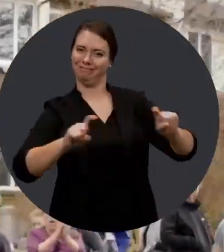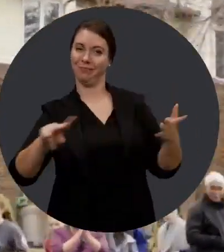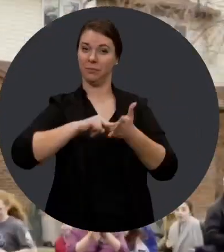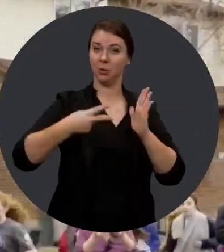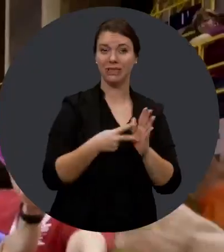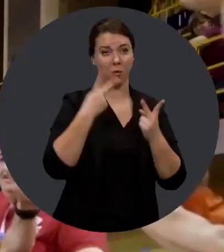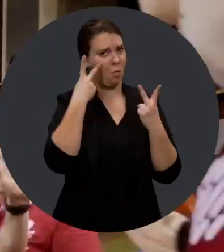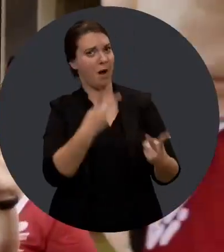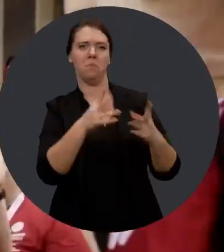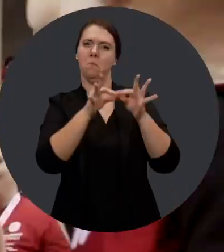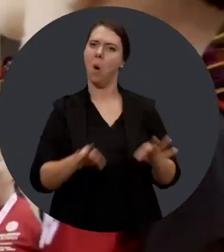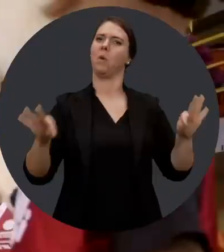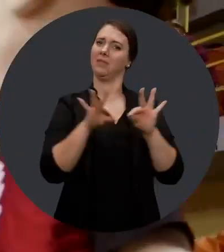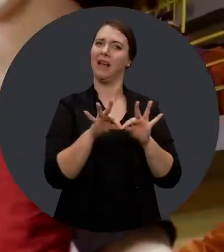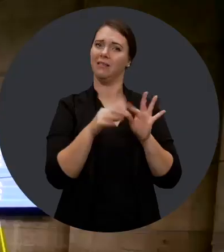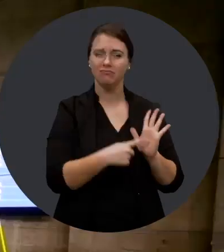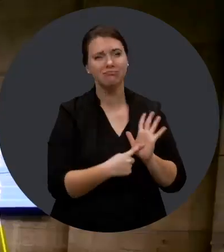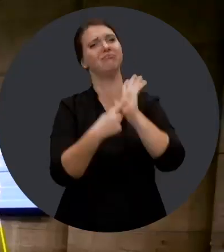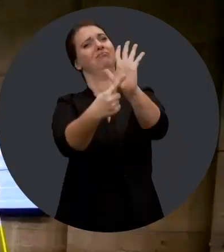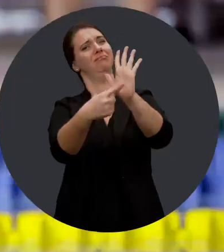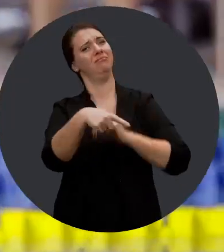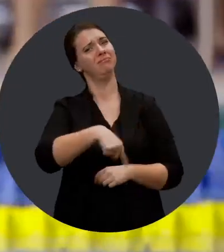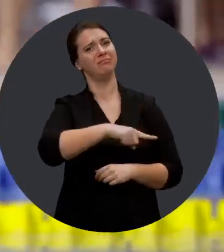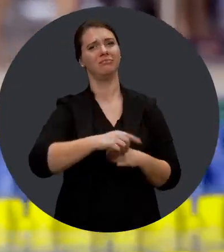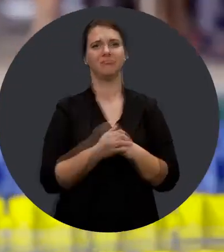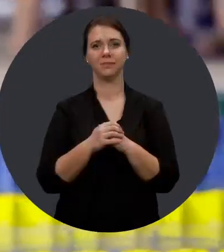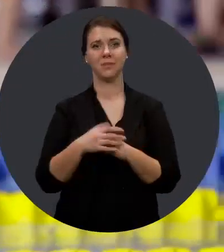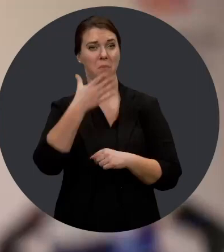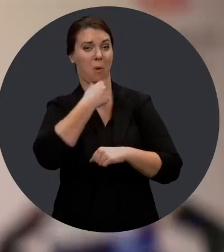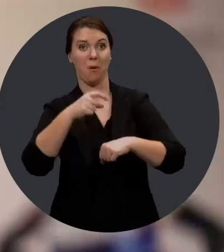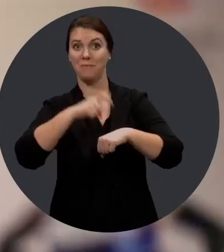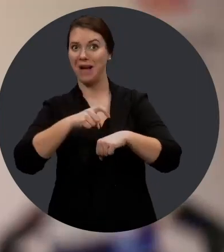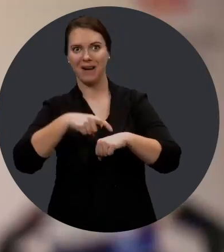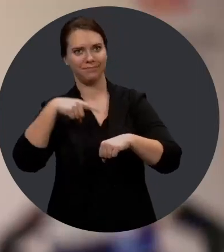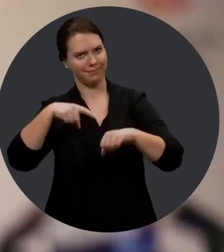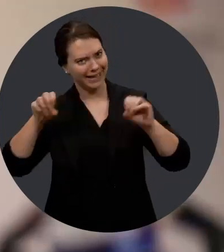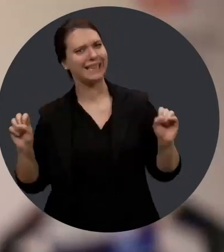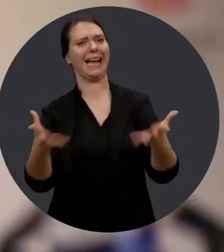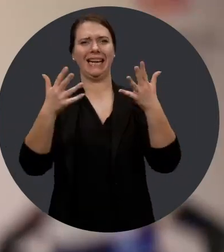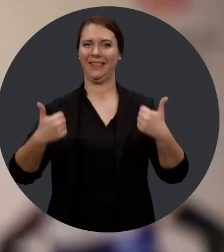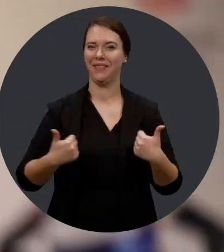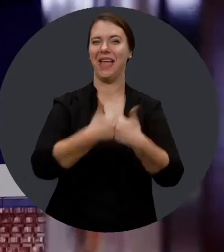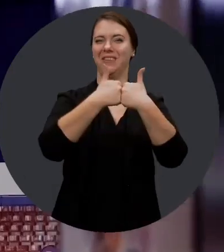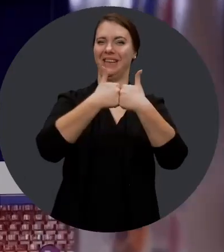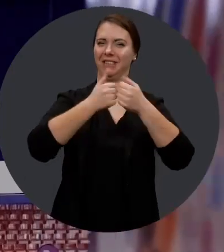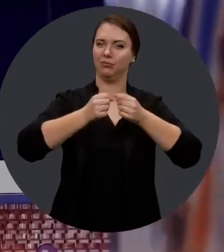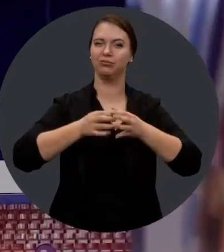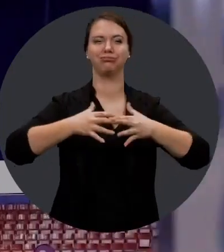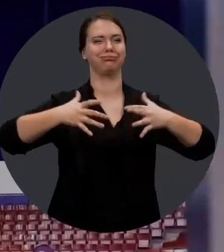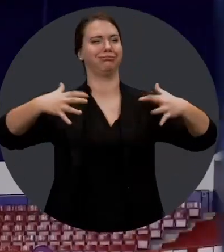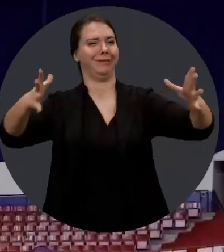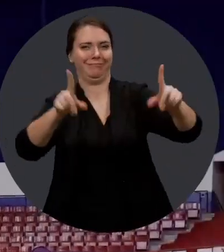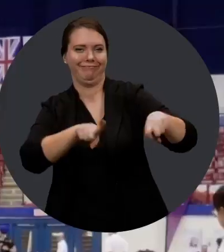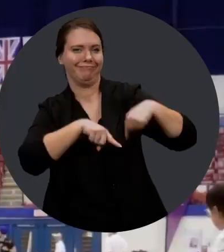on va pouvoir faire quelque chose de, je pense, de significatif. Ça, c'était des beaux moments de fondation du défi, qui a